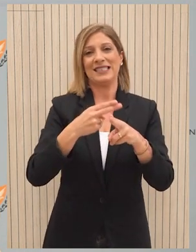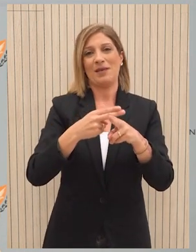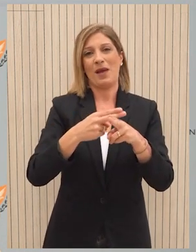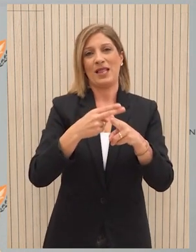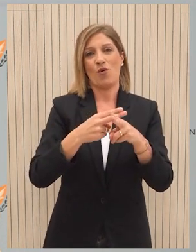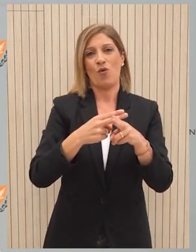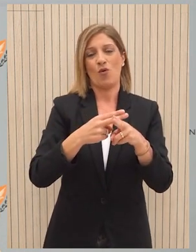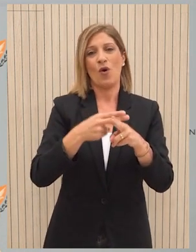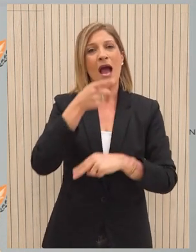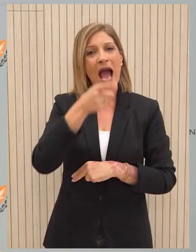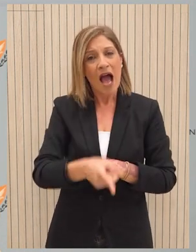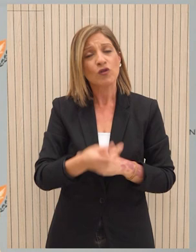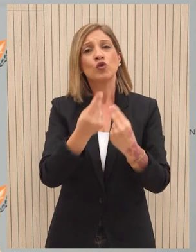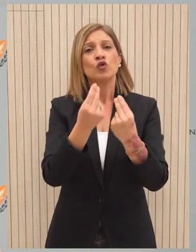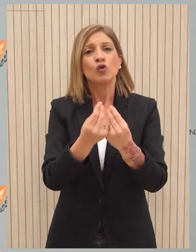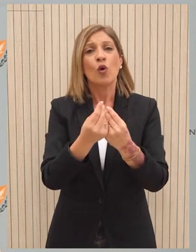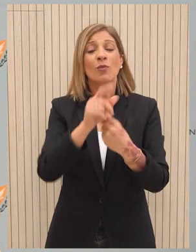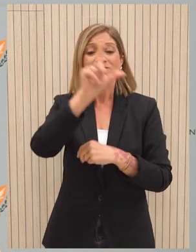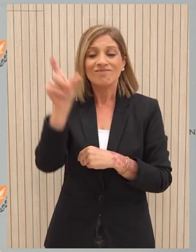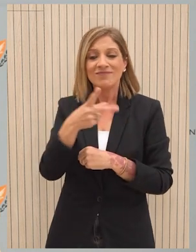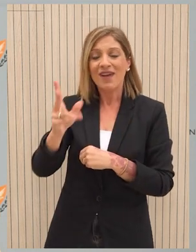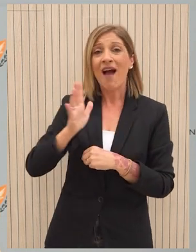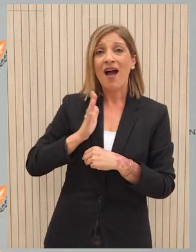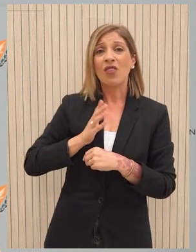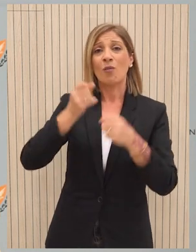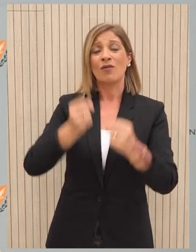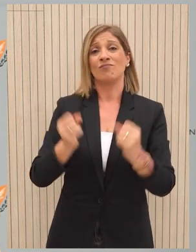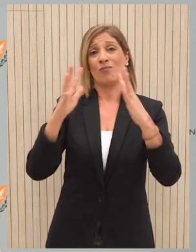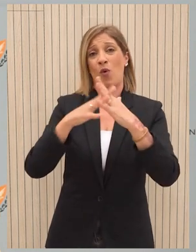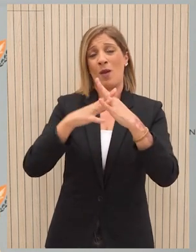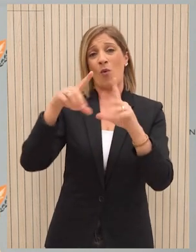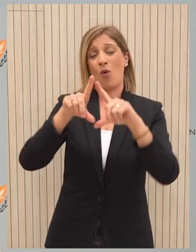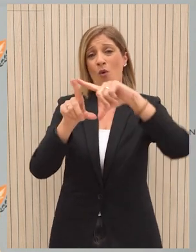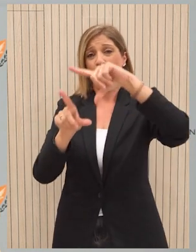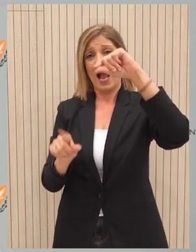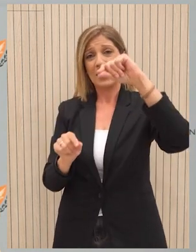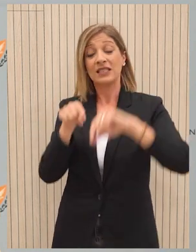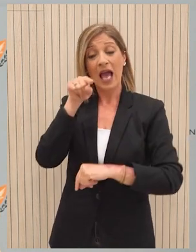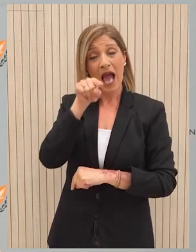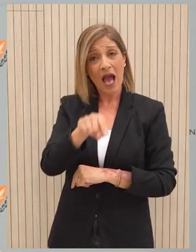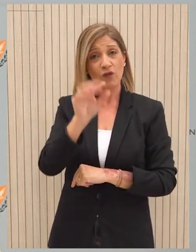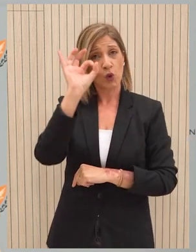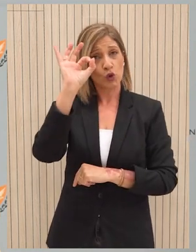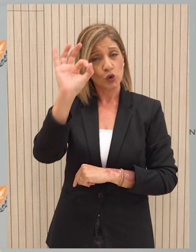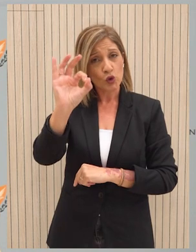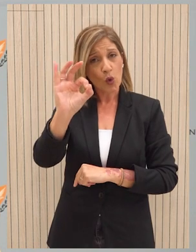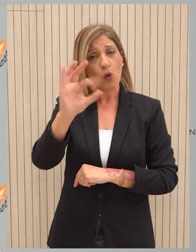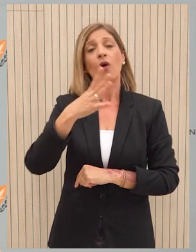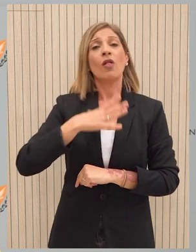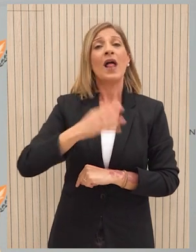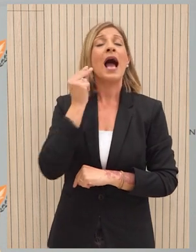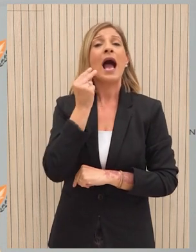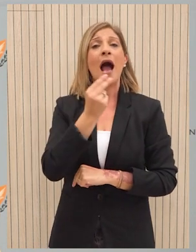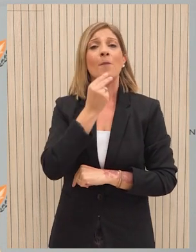τις συνθήκες διαβίωσης των πολιτών που βρίσκονται εντός της Γάζας. Προς αυτή την κατεύθυνση άλλωστε είναι που θα έχει και το